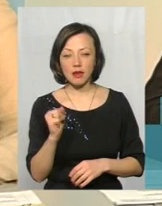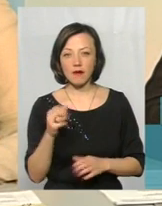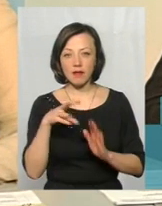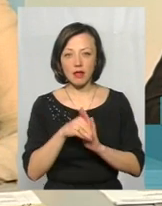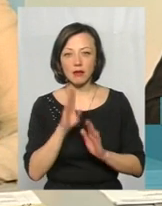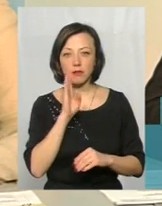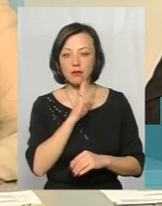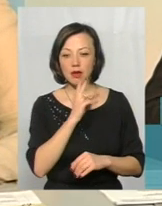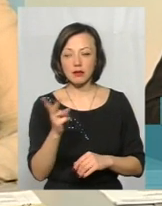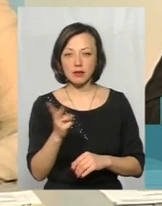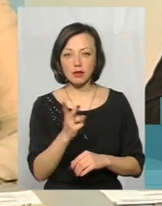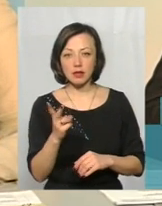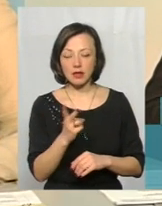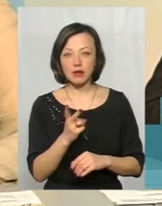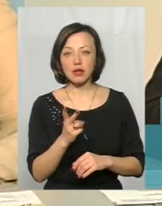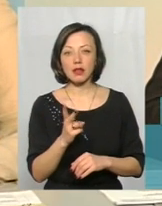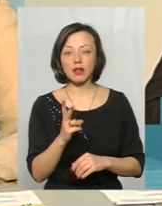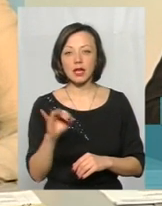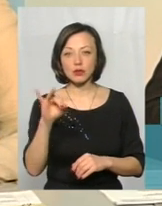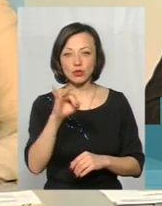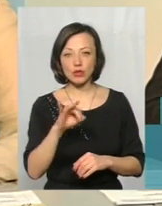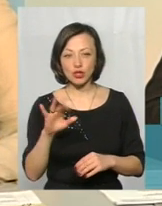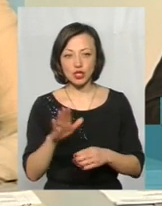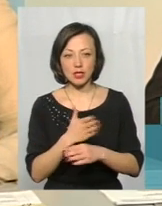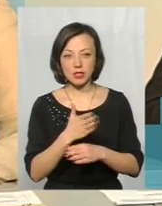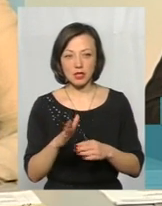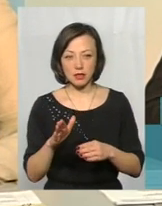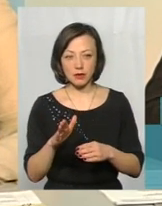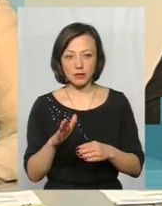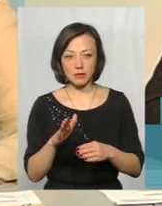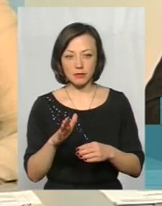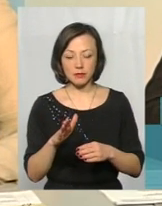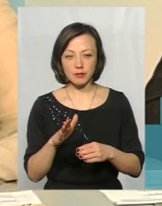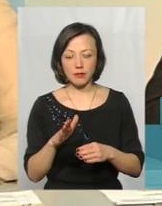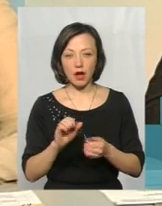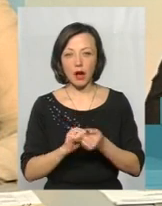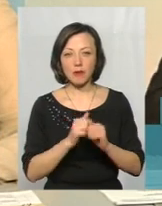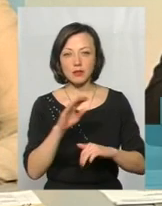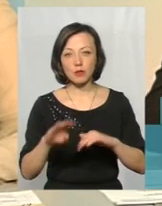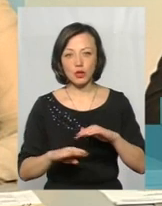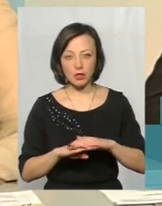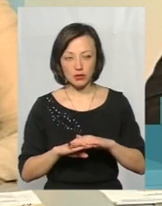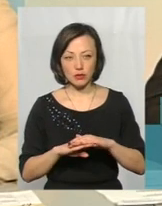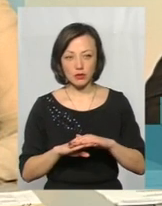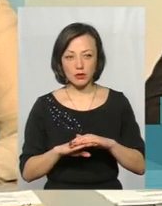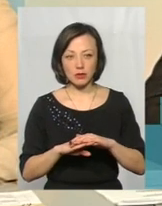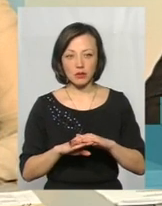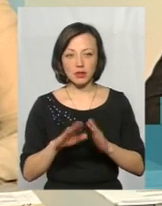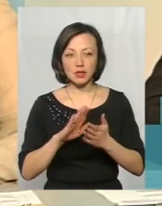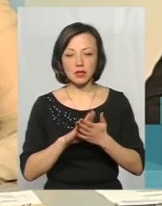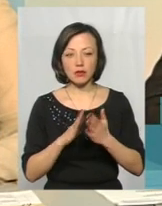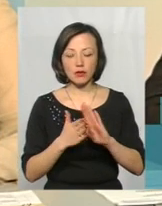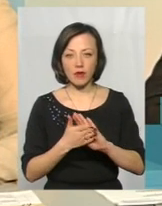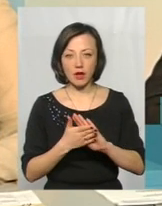Євгенії саме до історичної частини Кам'яця-Подільського. Ситуація з